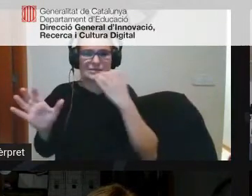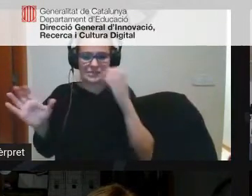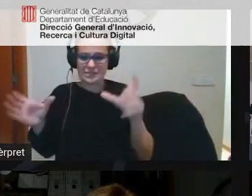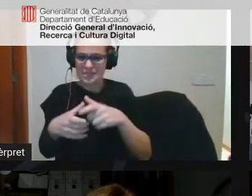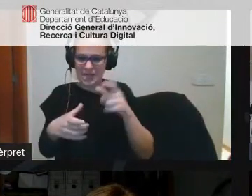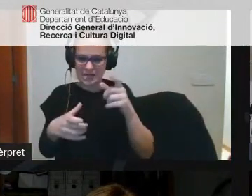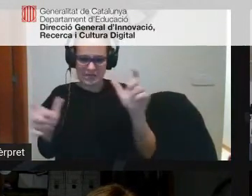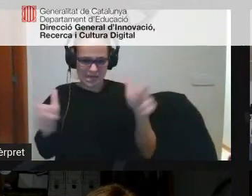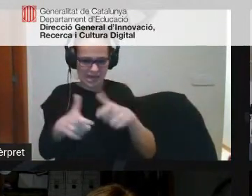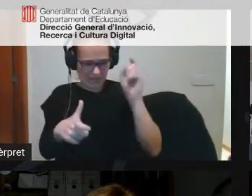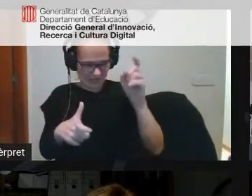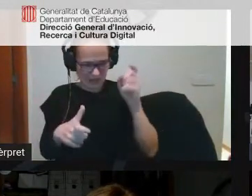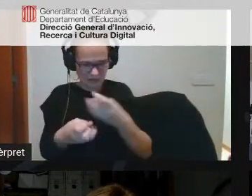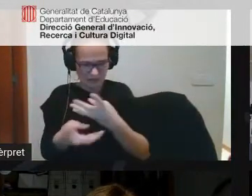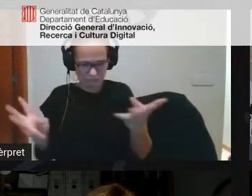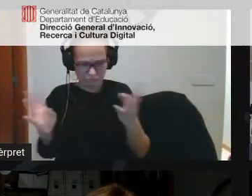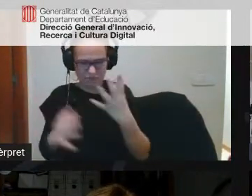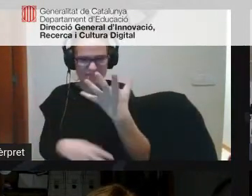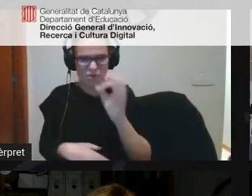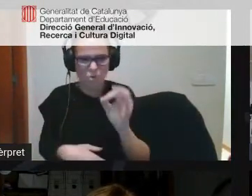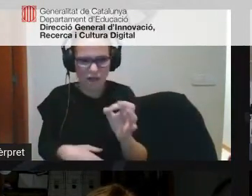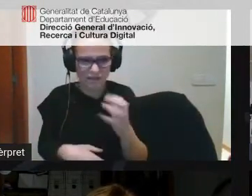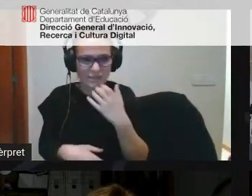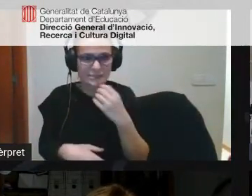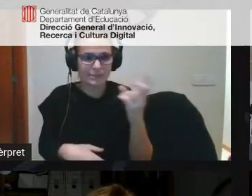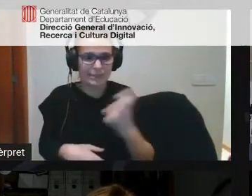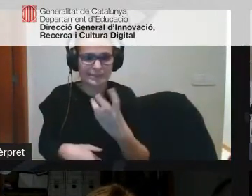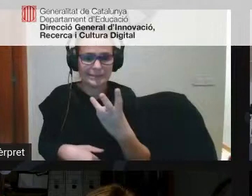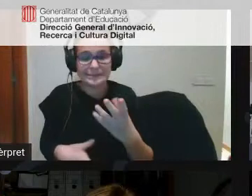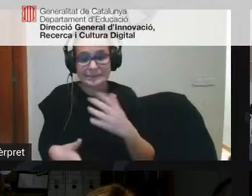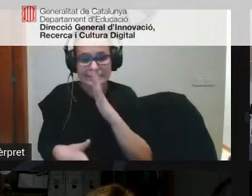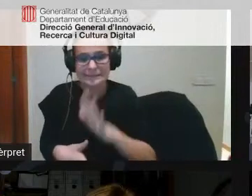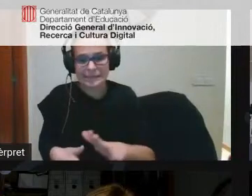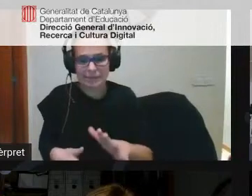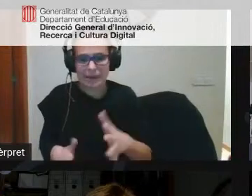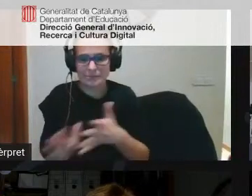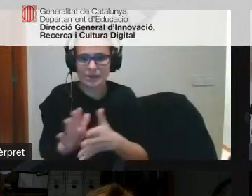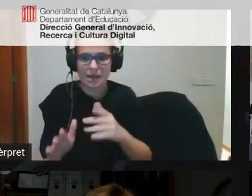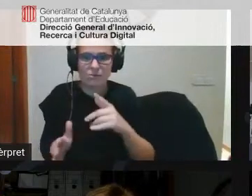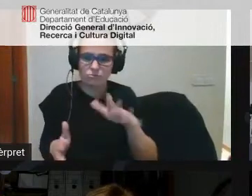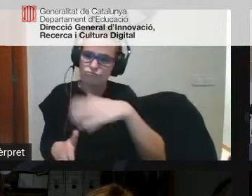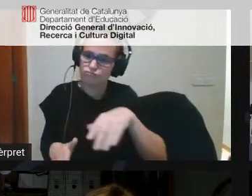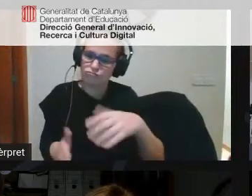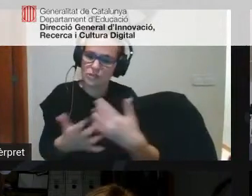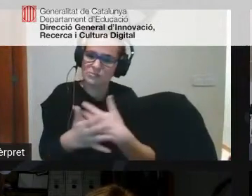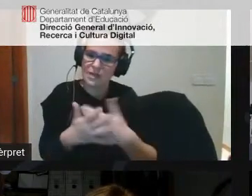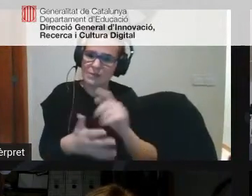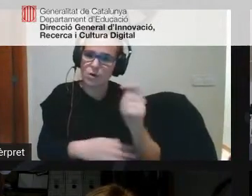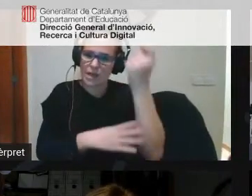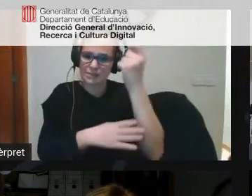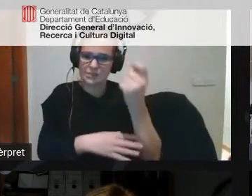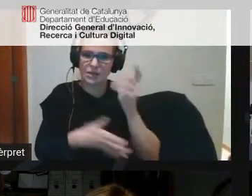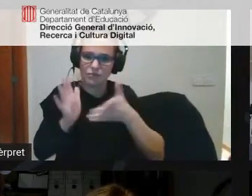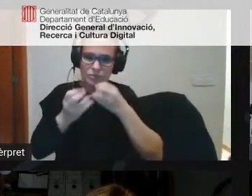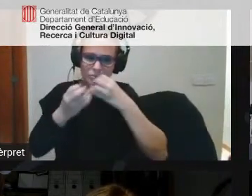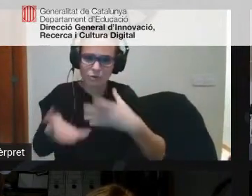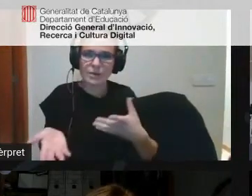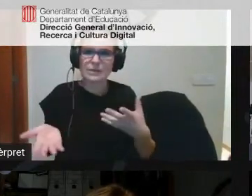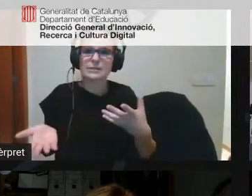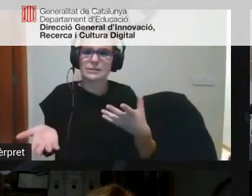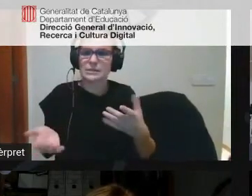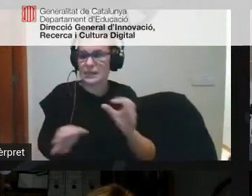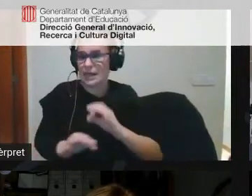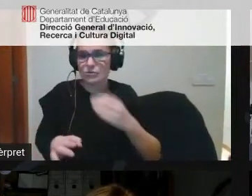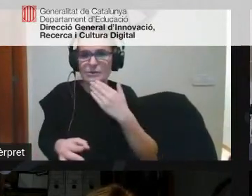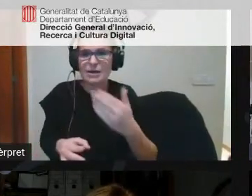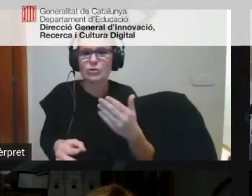cinquanta i llavors al vostre cas tots tres ha semblat com m'explicàveu que era un cas d'èxit i que les formacions havien anat molt bé i llavors ara reus